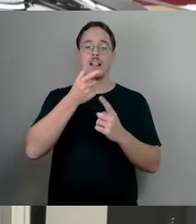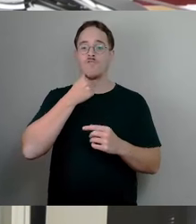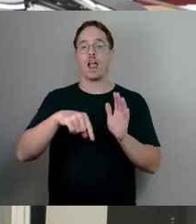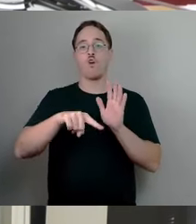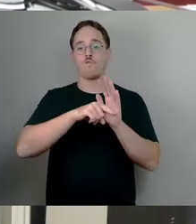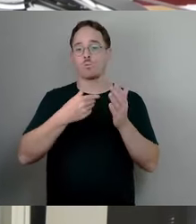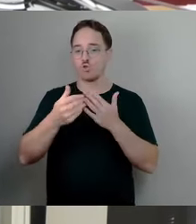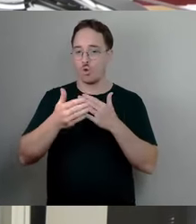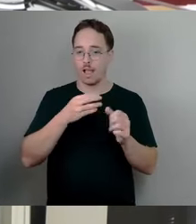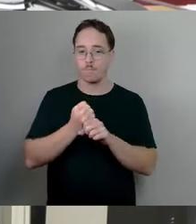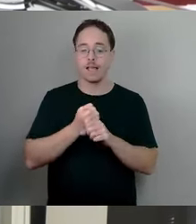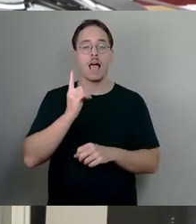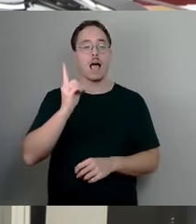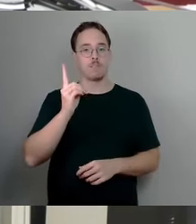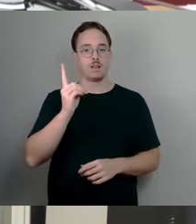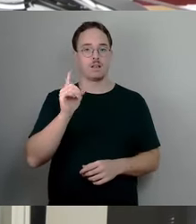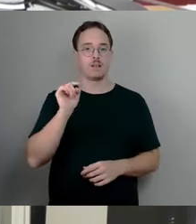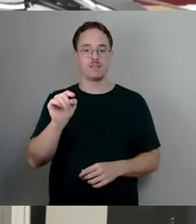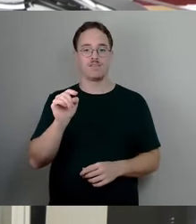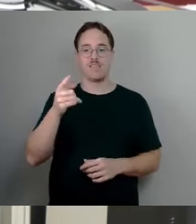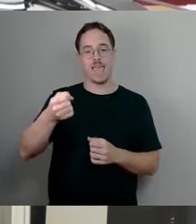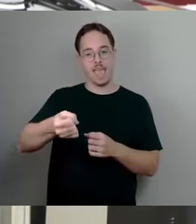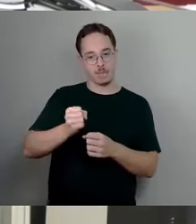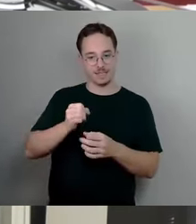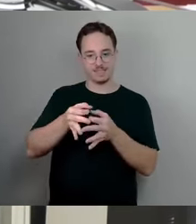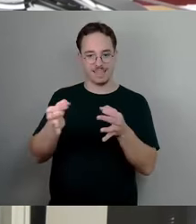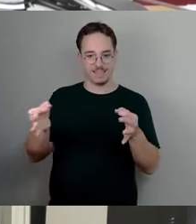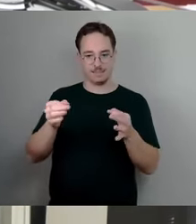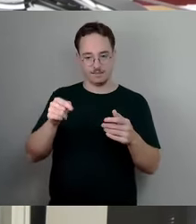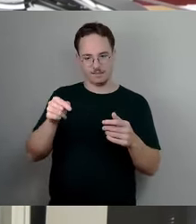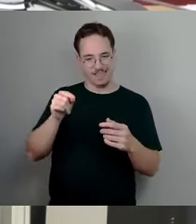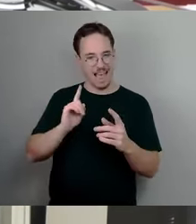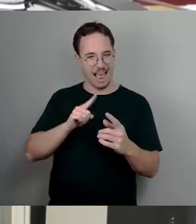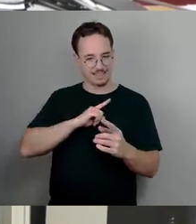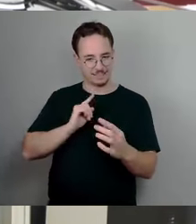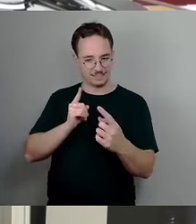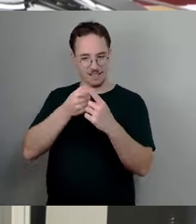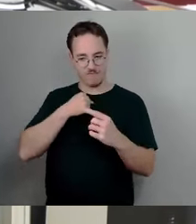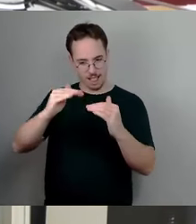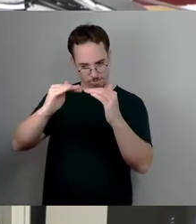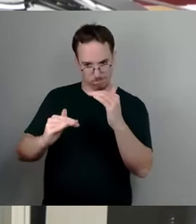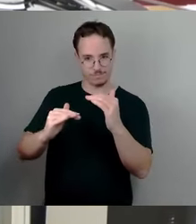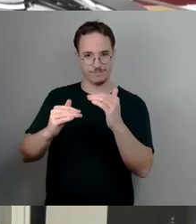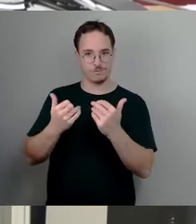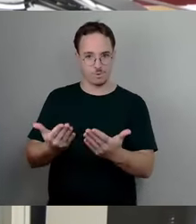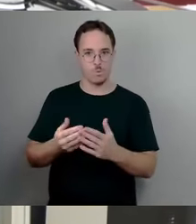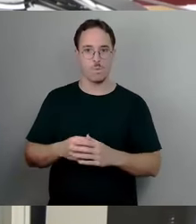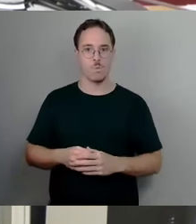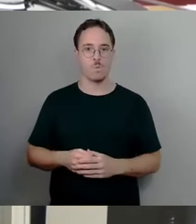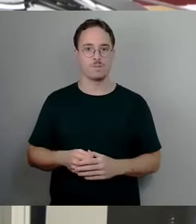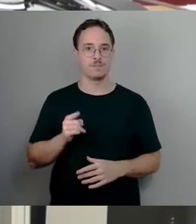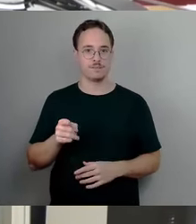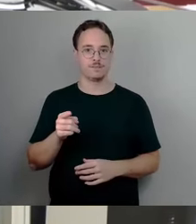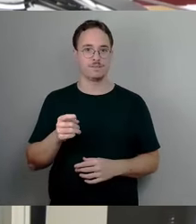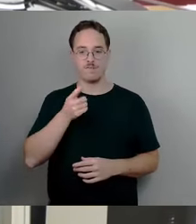Absenkung des Hebesatzes, wir reden ja von der Absenkung des Hebesatzes, müssen wir auch nochmal dazu sagen, um das aufkommensneutral zu machen. Die würden wir jetzt eigentlich geringer